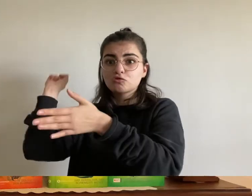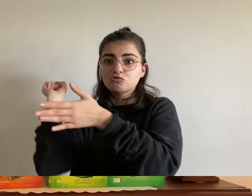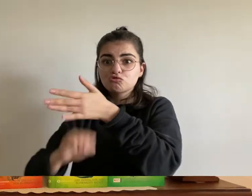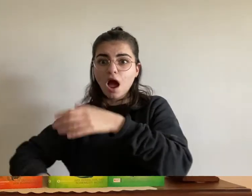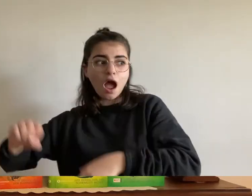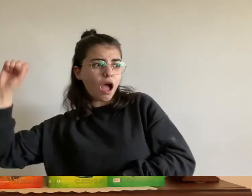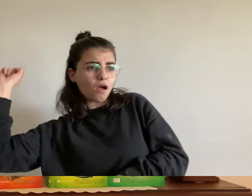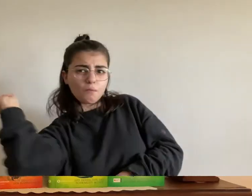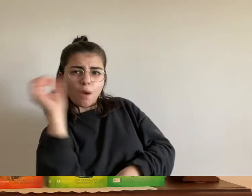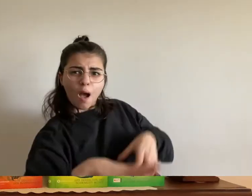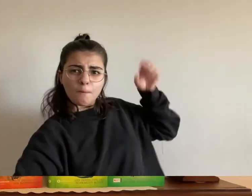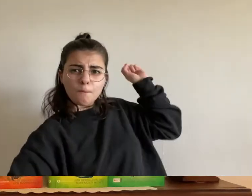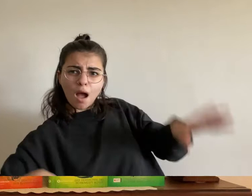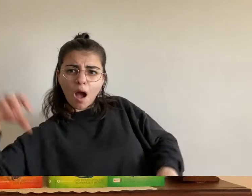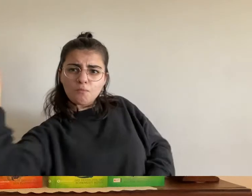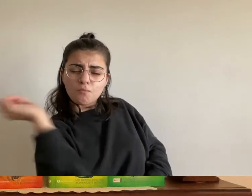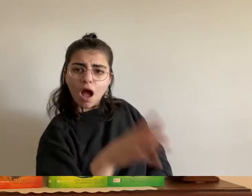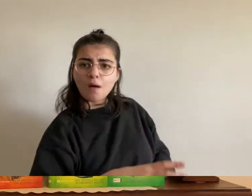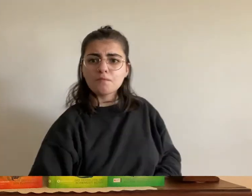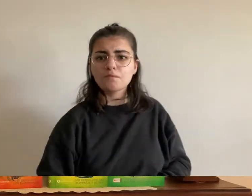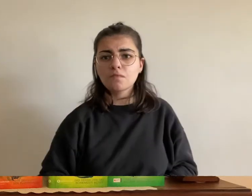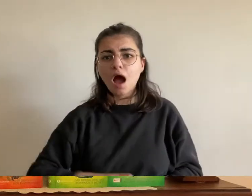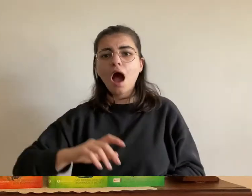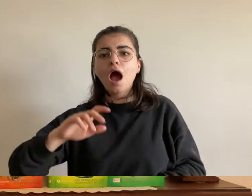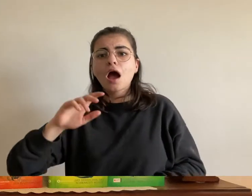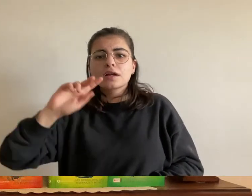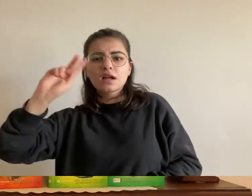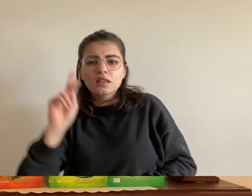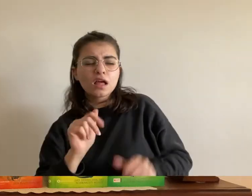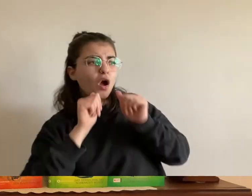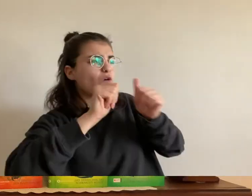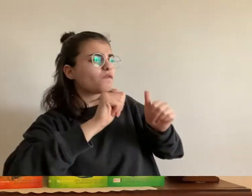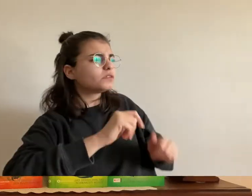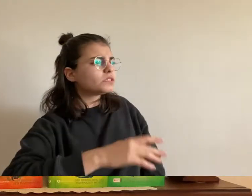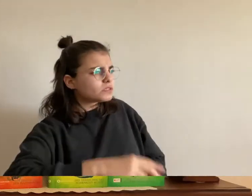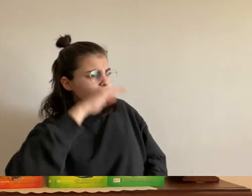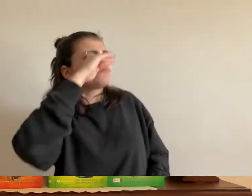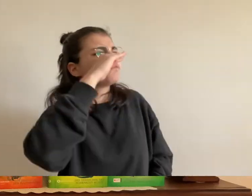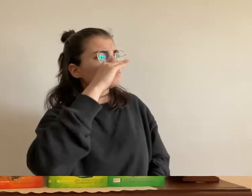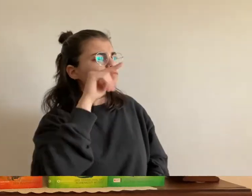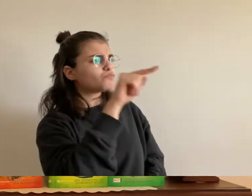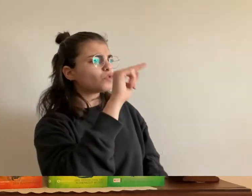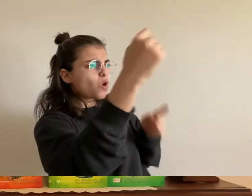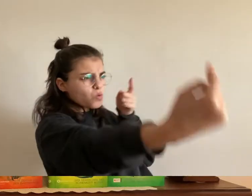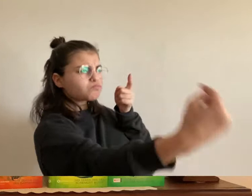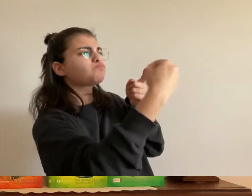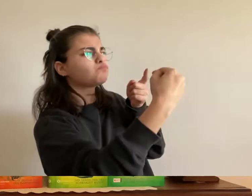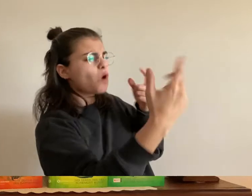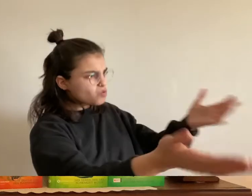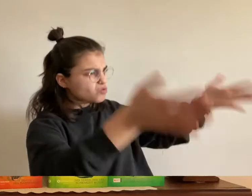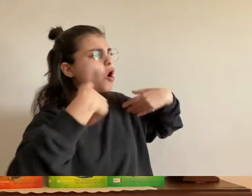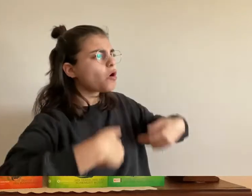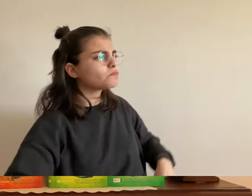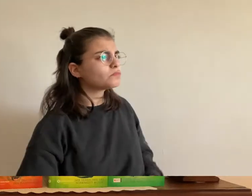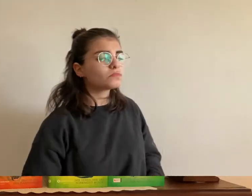einen stein nach dem greif der ihn diesmal am rücken traf ja lass meinen bruder in ruhe stimmte greta ihr grimmig zu